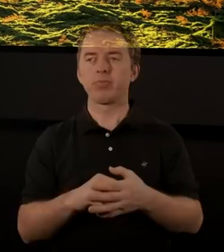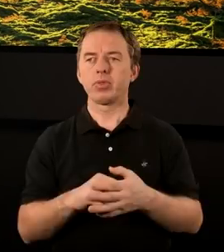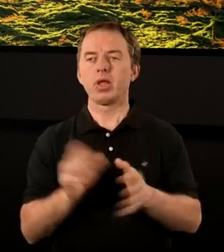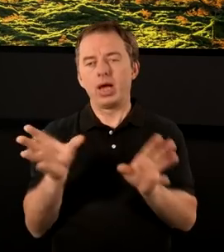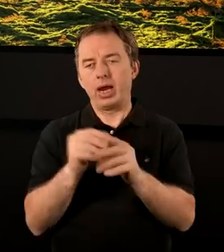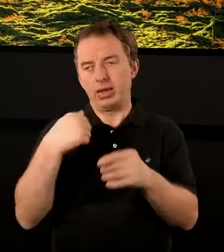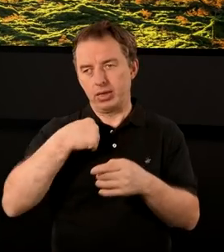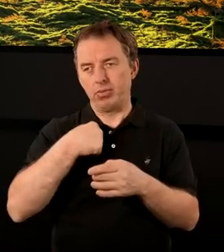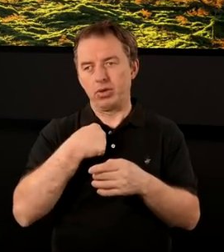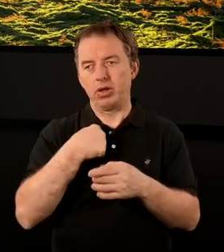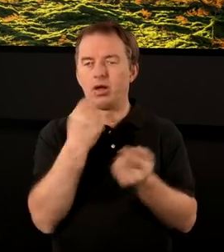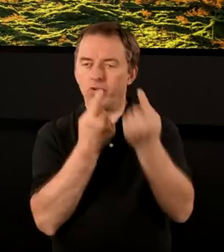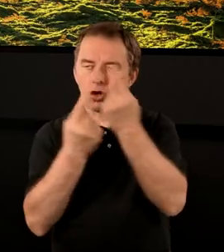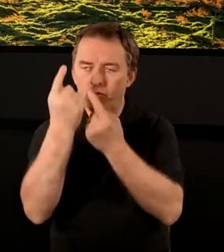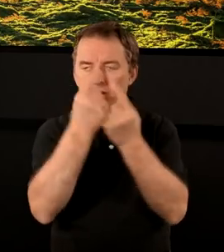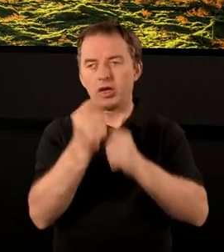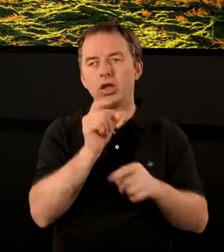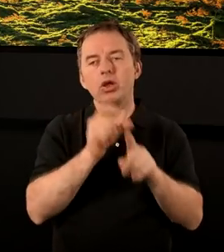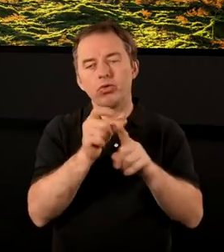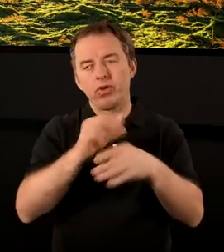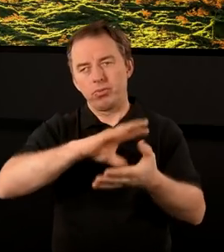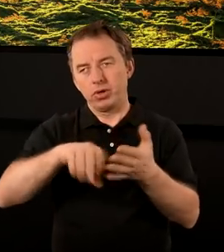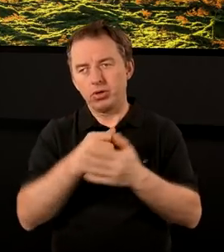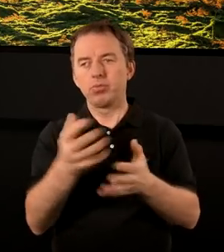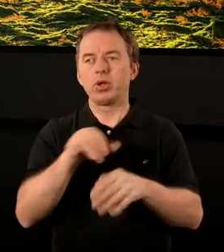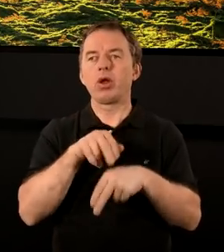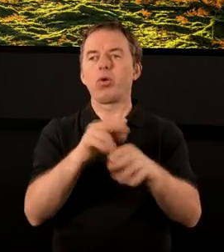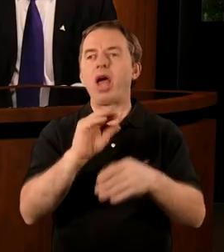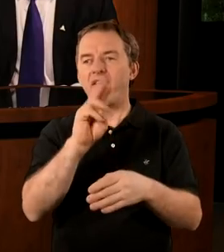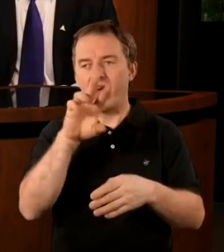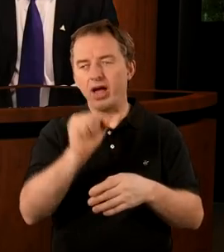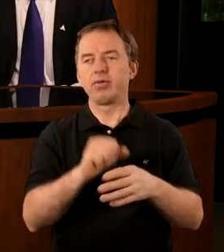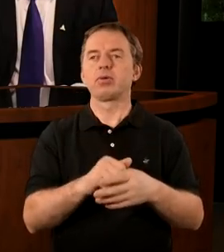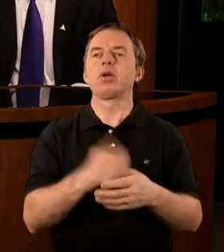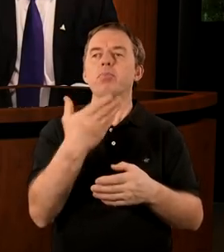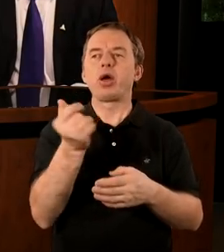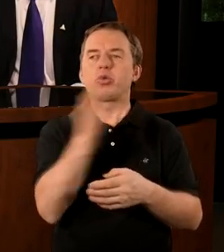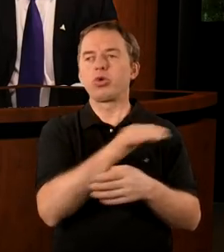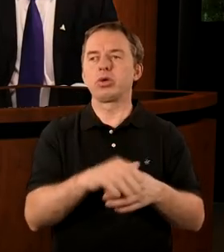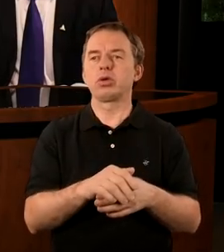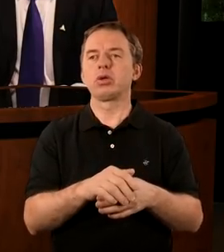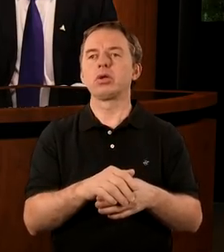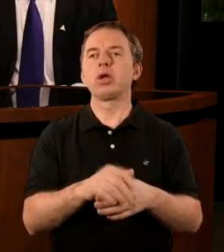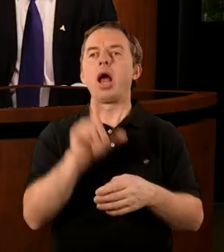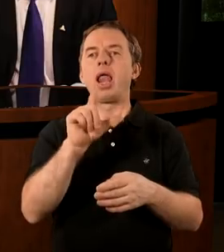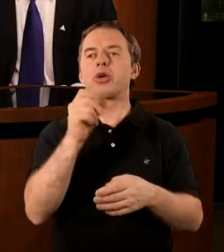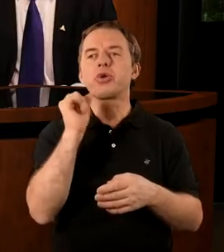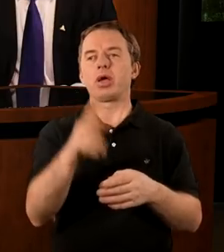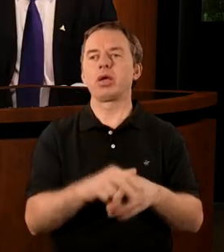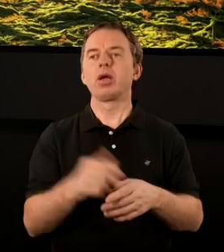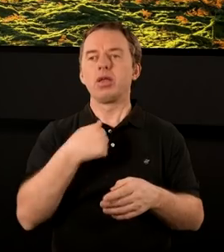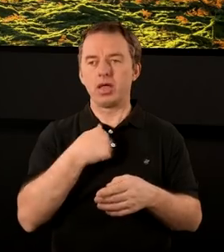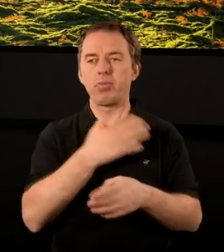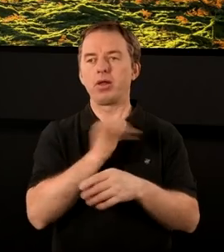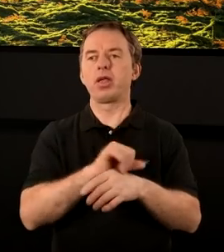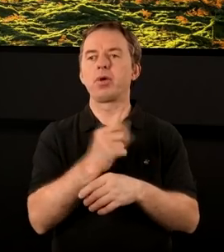Razem ze mną w rozważaniu Pisma Świętego biorąc się udział Ewa, Mariusz, Leszek.